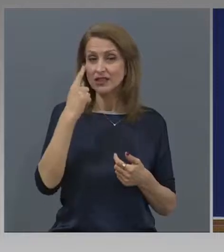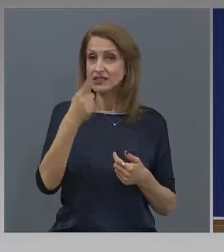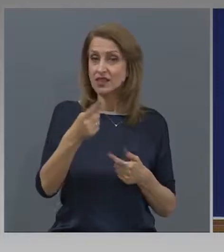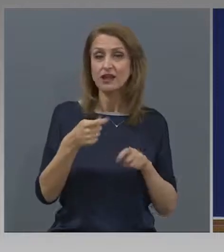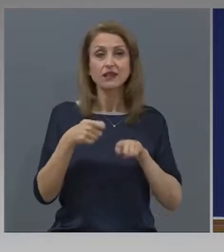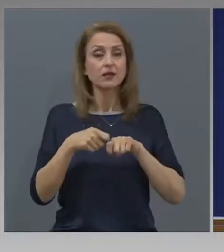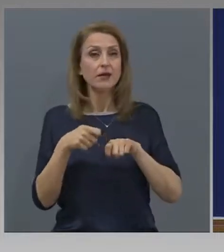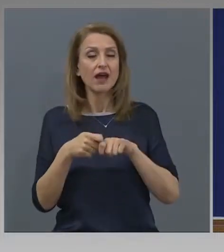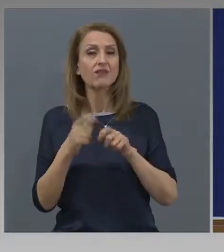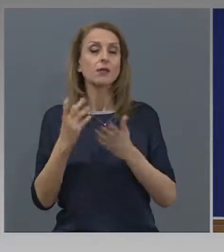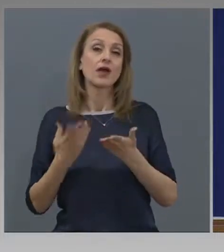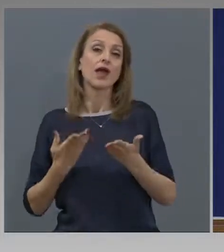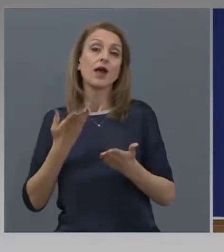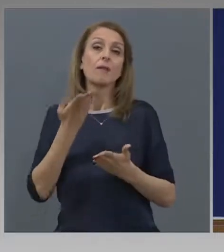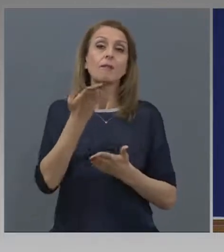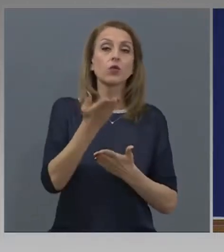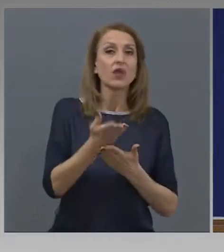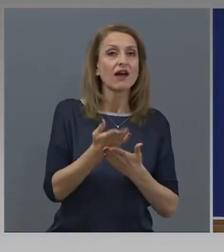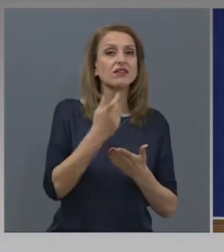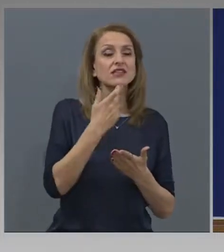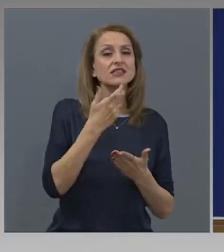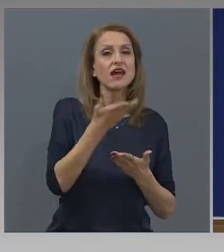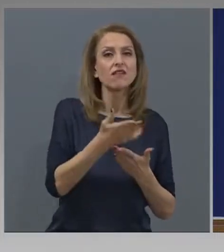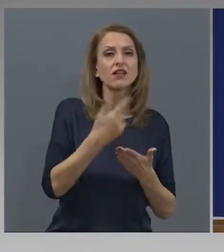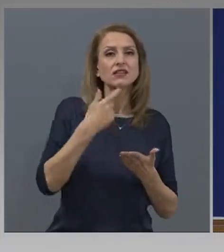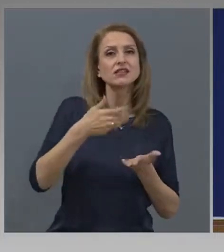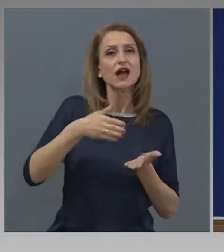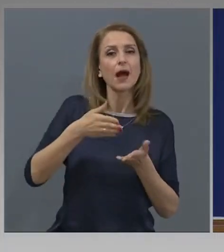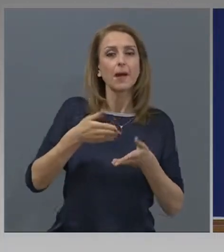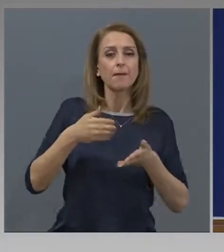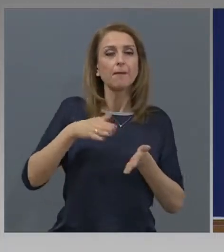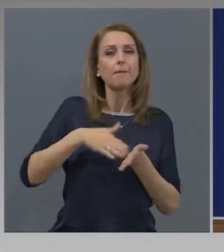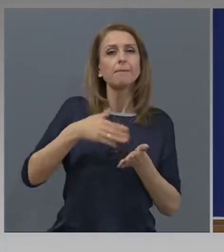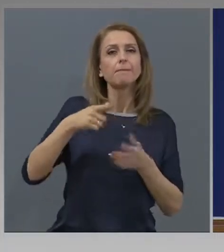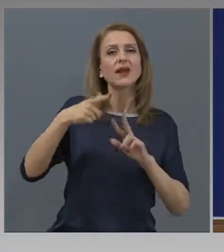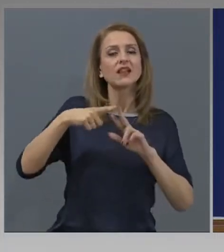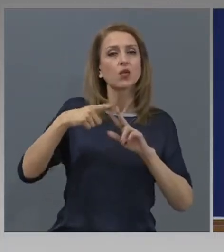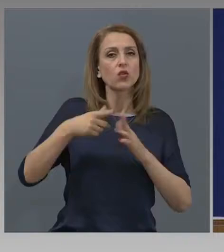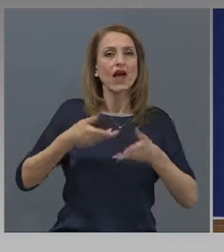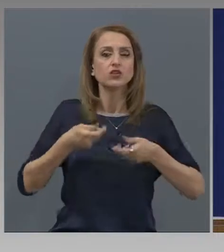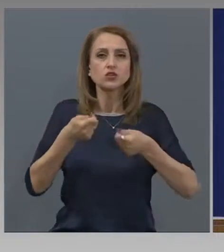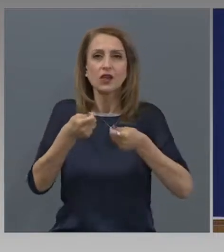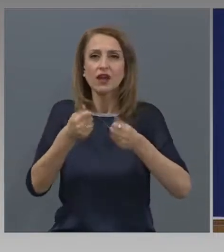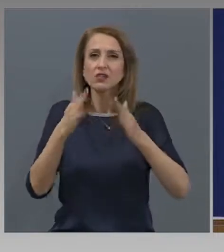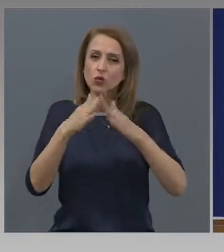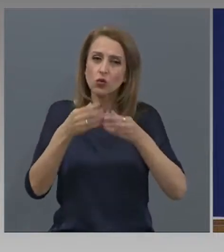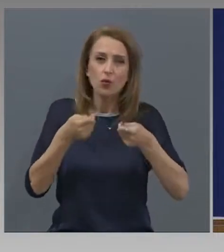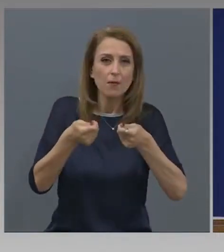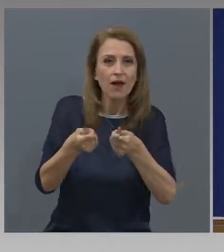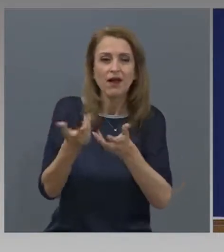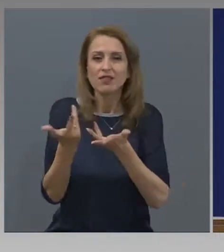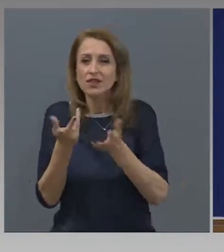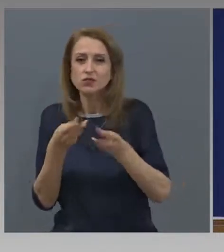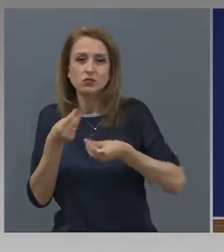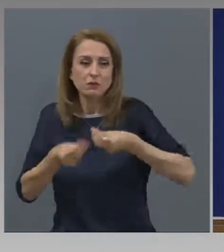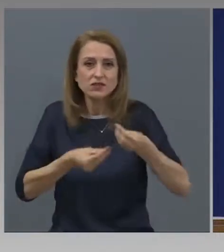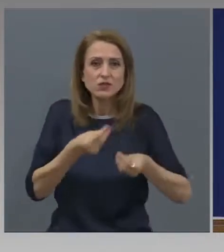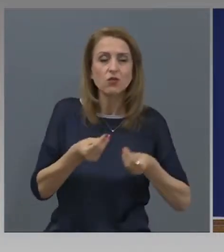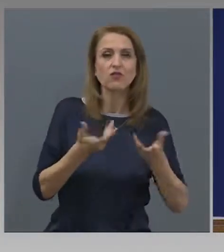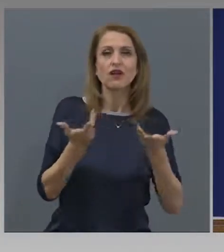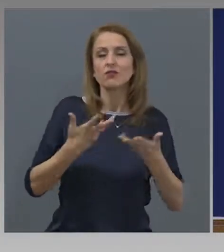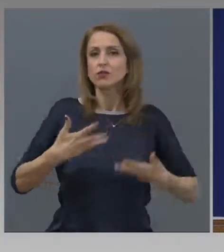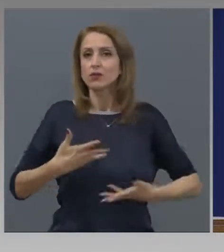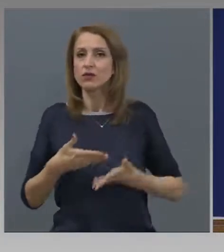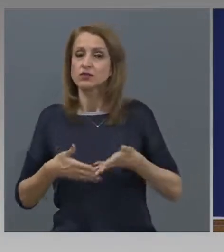заявления от страна на общини за патронажна грижа. Към момента са подадени 39 искания от общини за патронажна